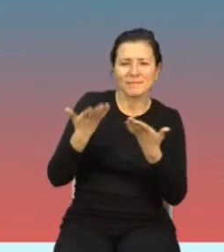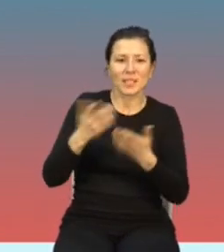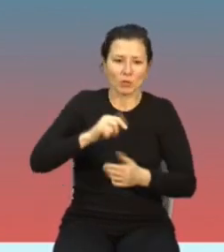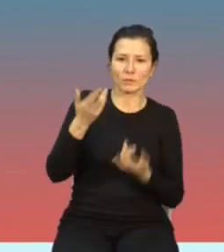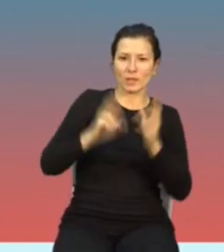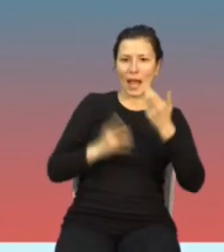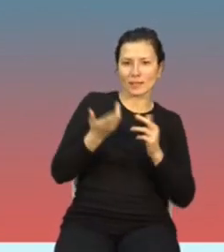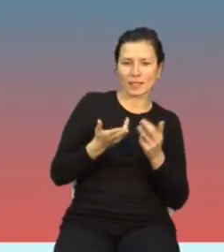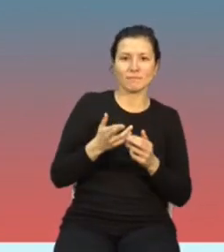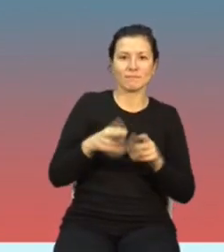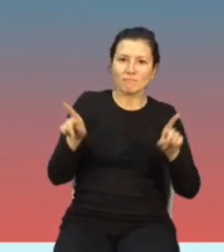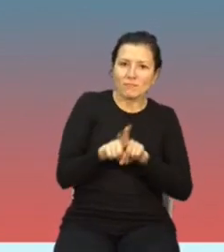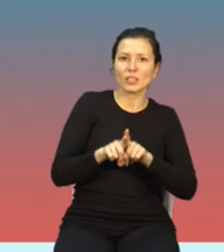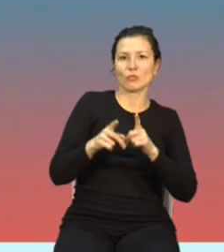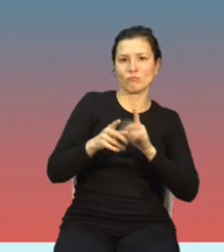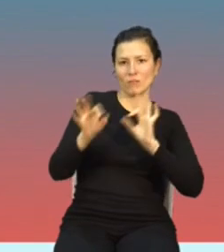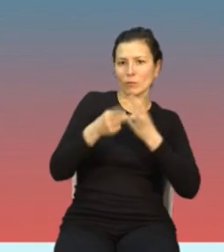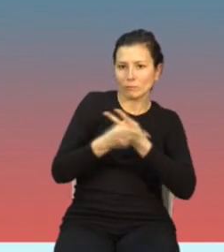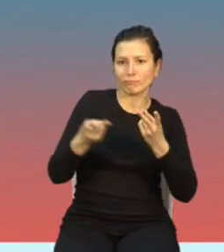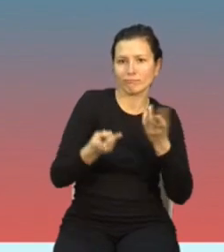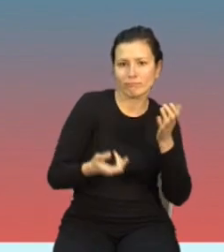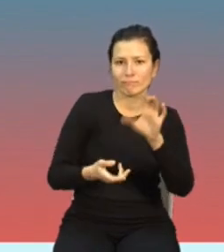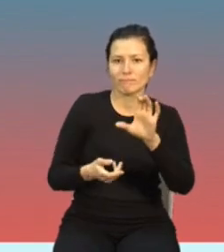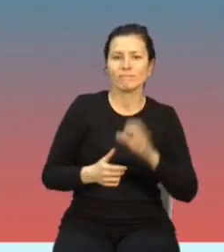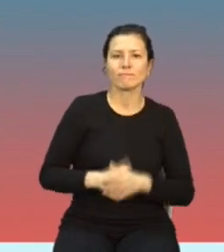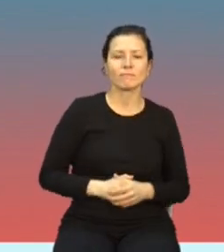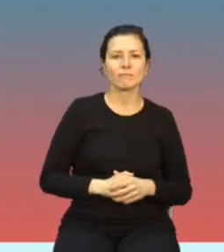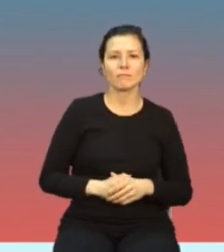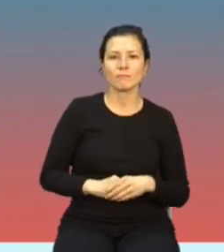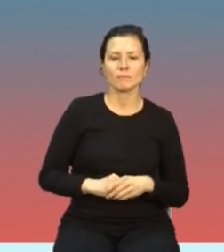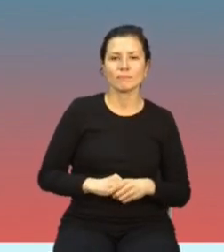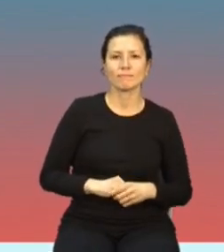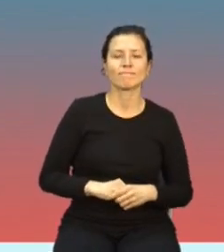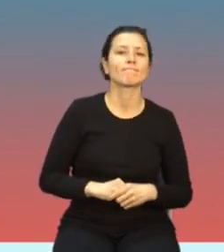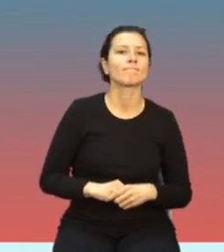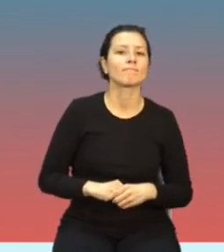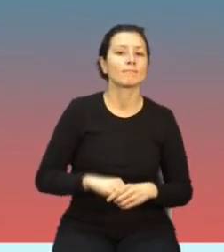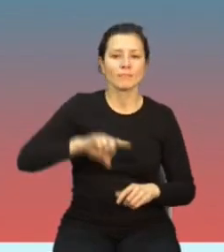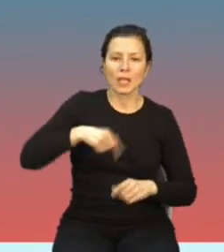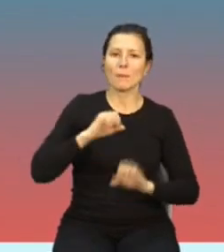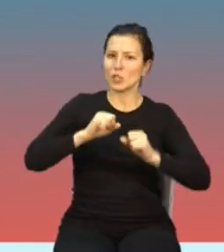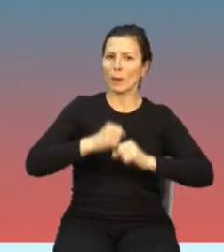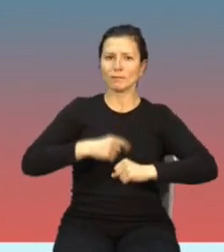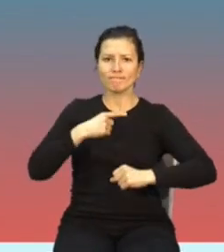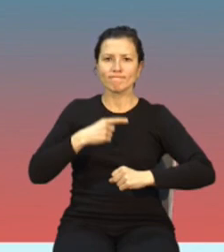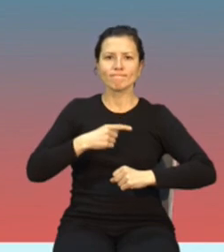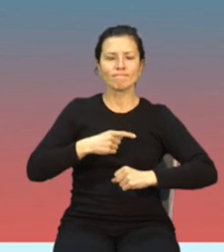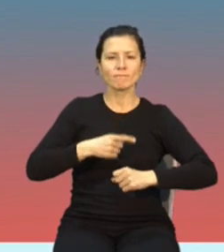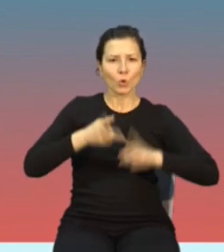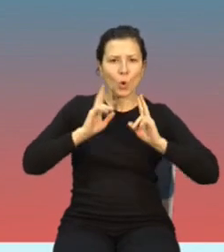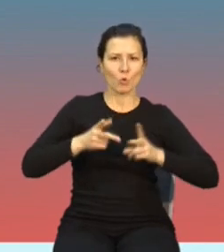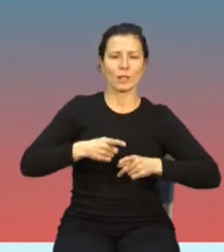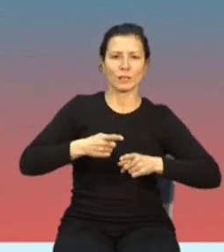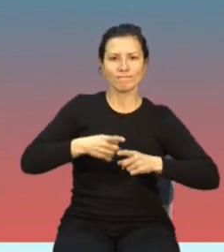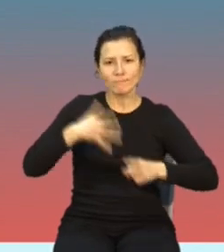reagujemy i działamy w sposób zdecydowany. Przedstawiamy informacje